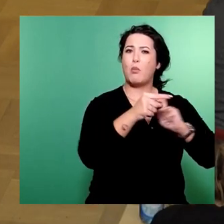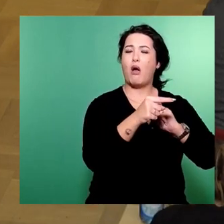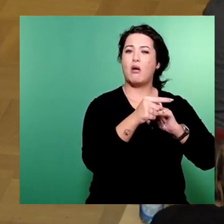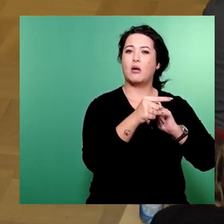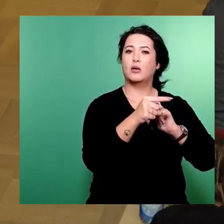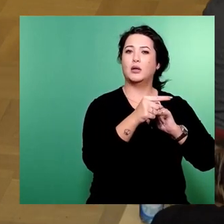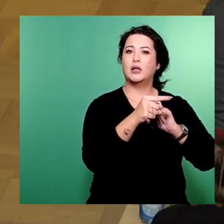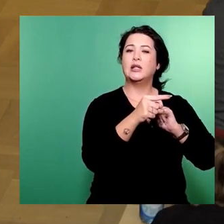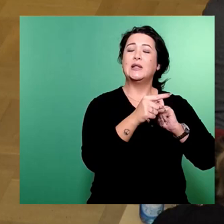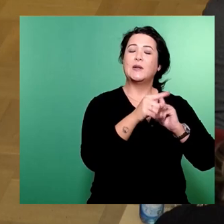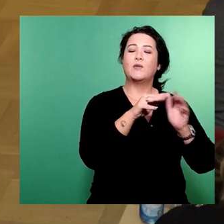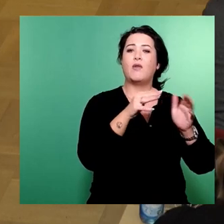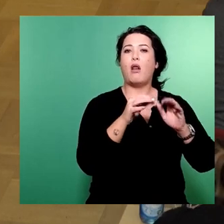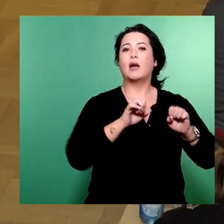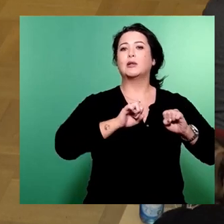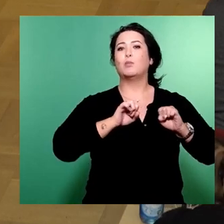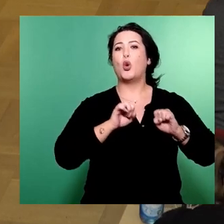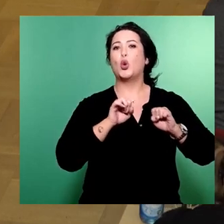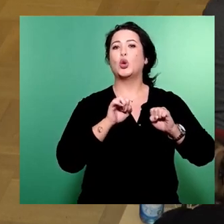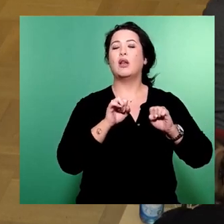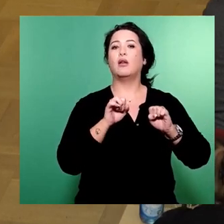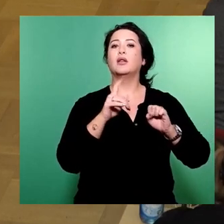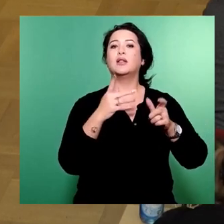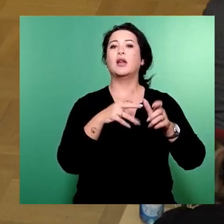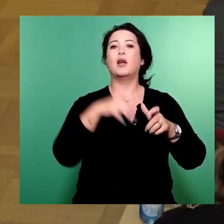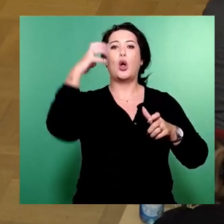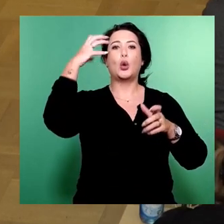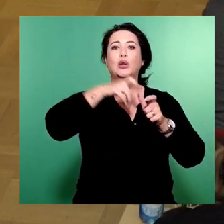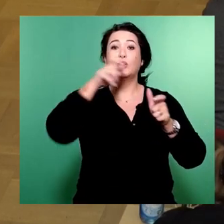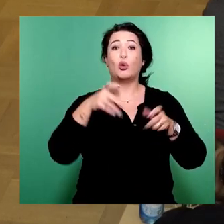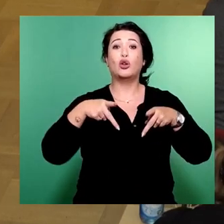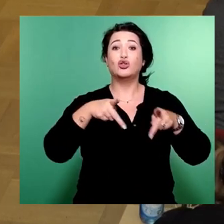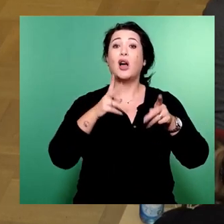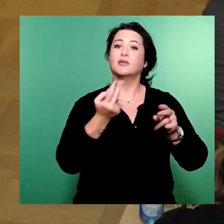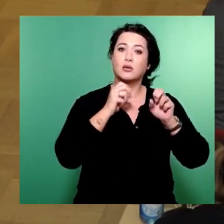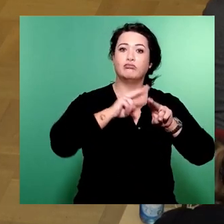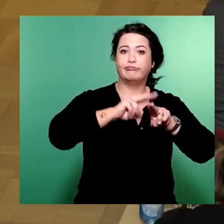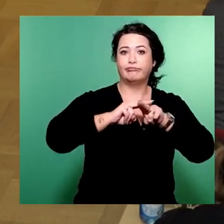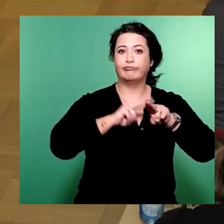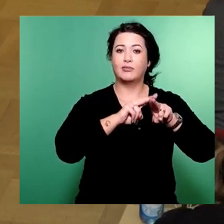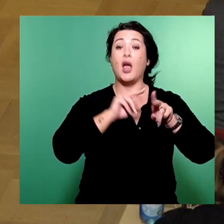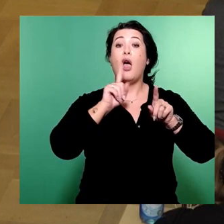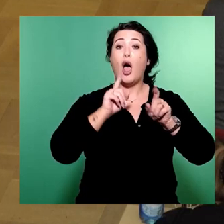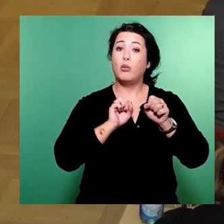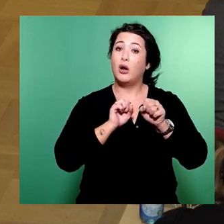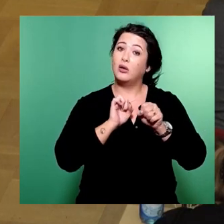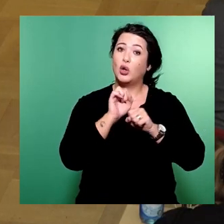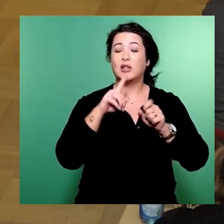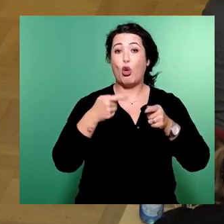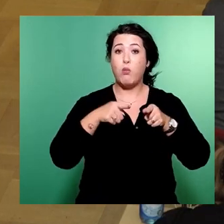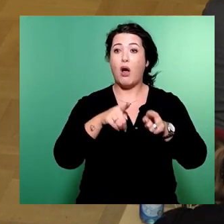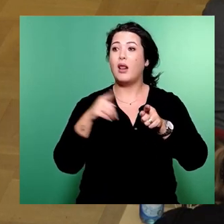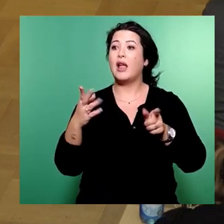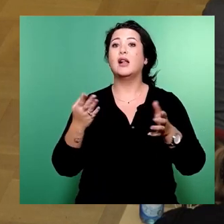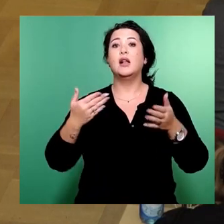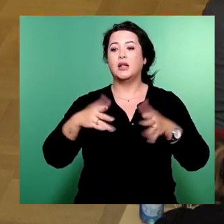sozusagen im Bestand die Königsbrücker Straße zu sanieren und trotzdem wichtige Ziele wie die breiteren Stadtbahnwegen und ordentliche